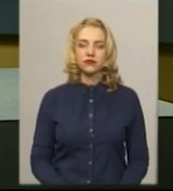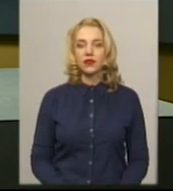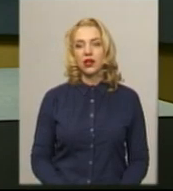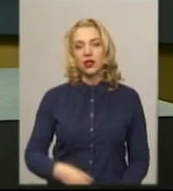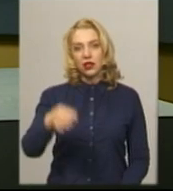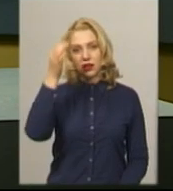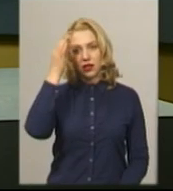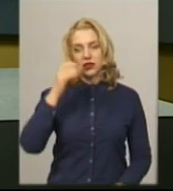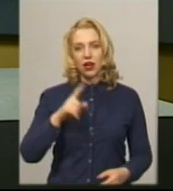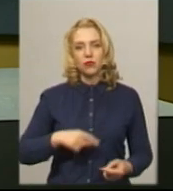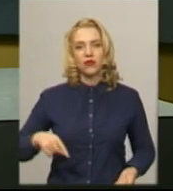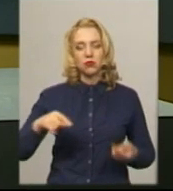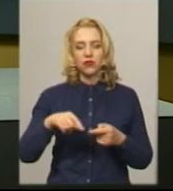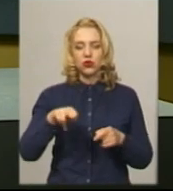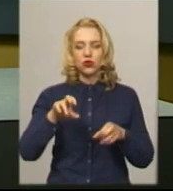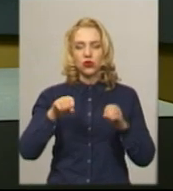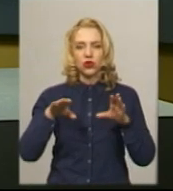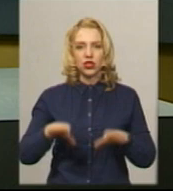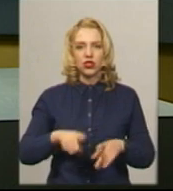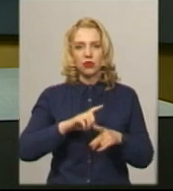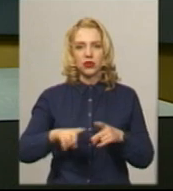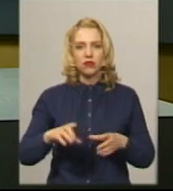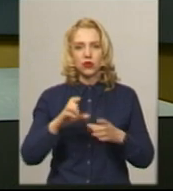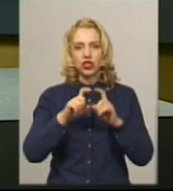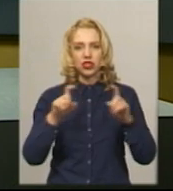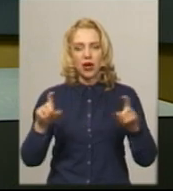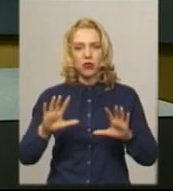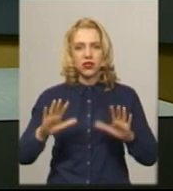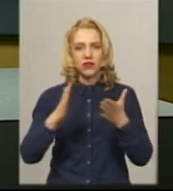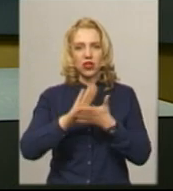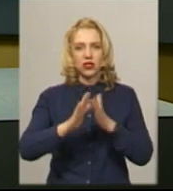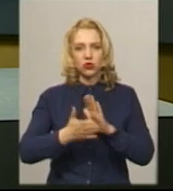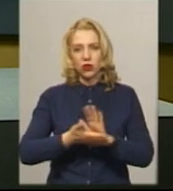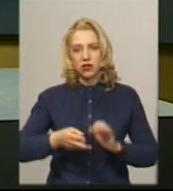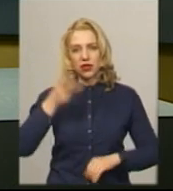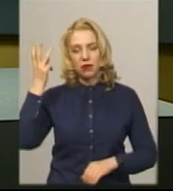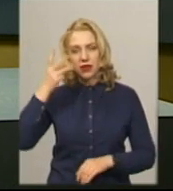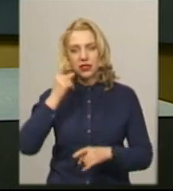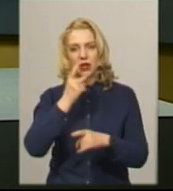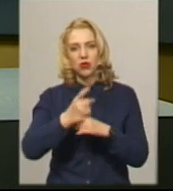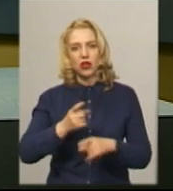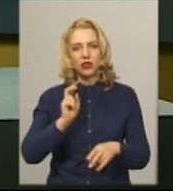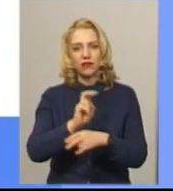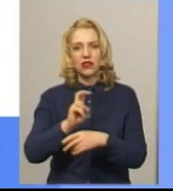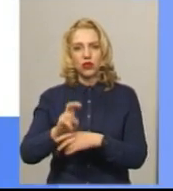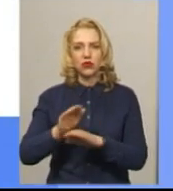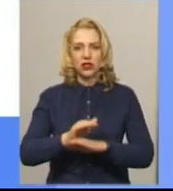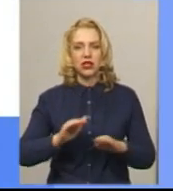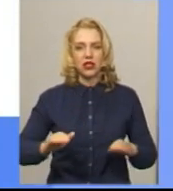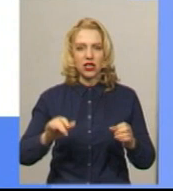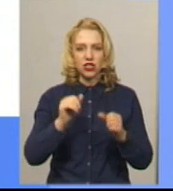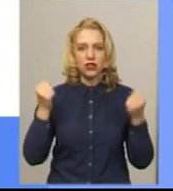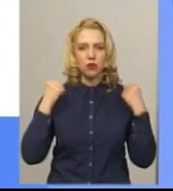Нагадаю, відповідно до рішення оперативного штабу, із надзвичайних ситуацій у Хмельницькому забороняється відвідувати дитячі та